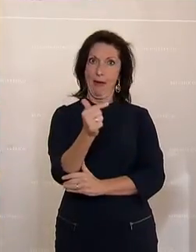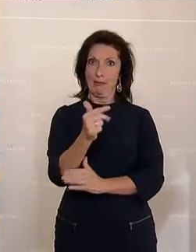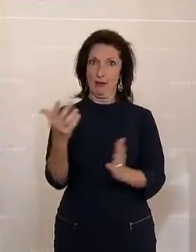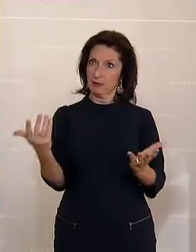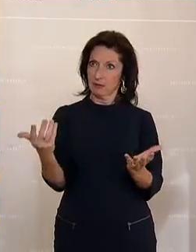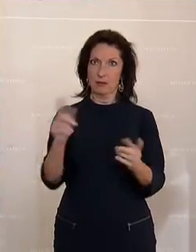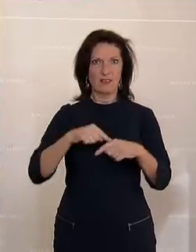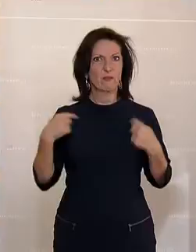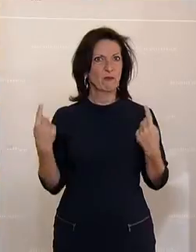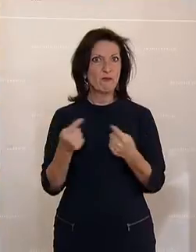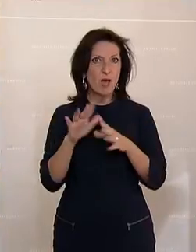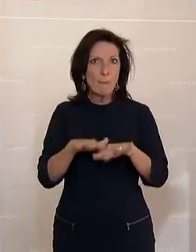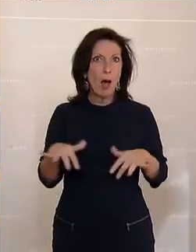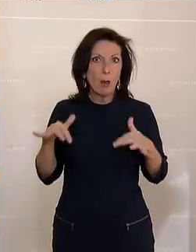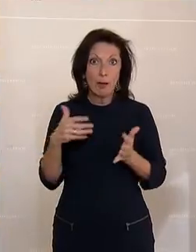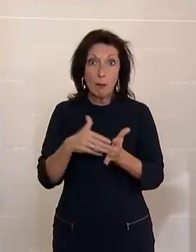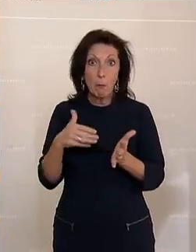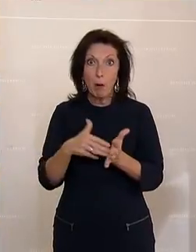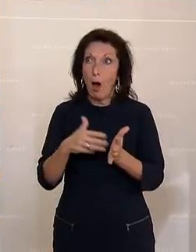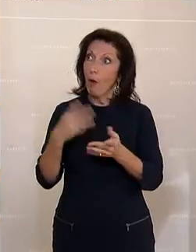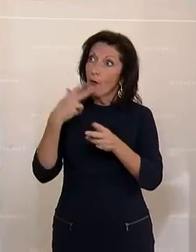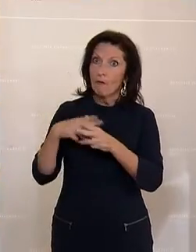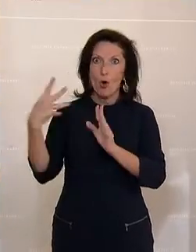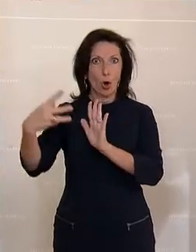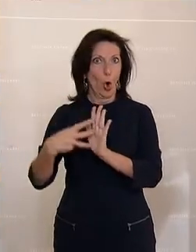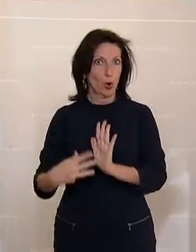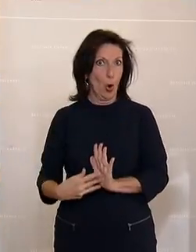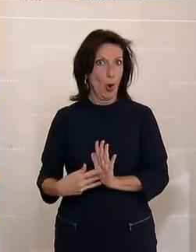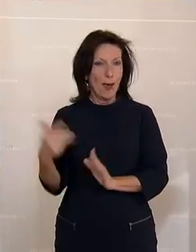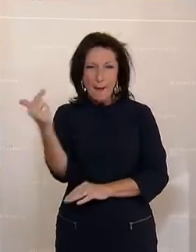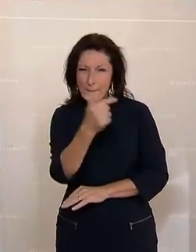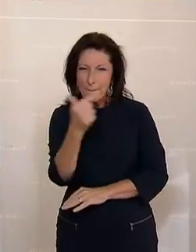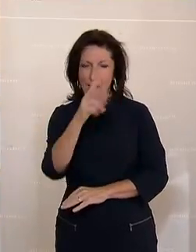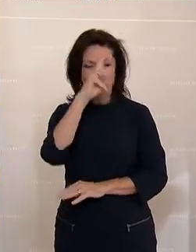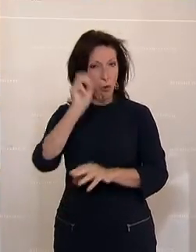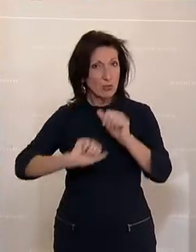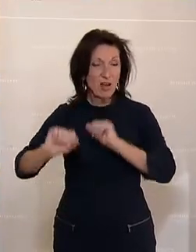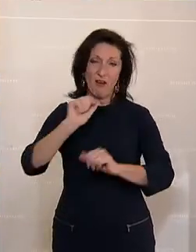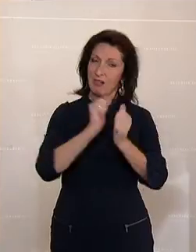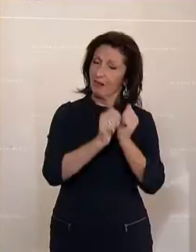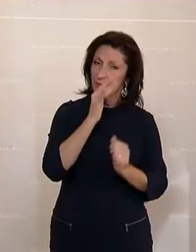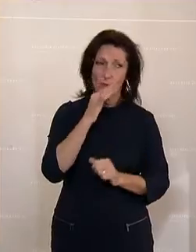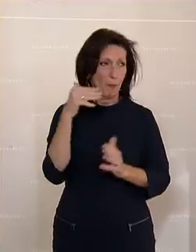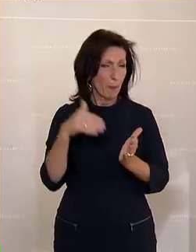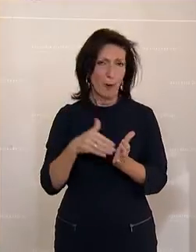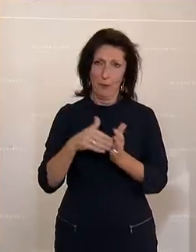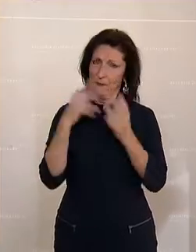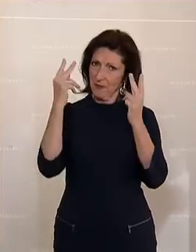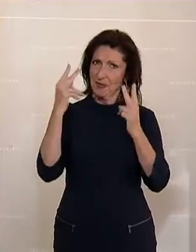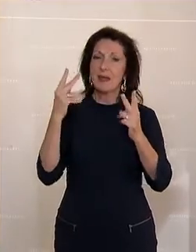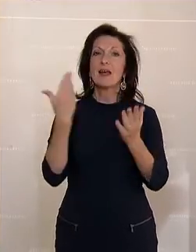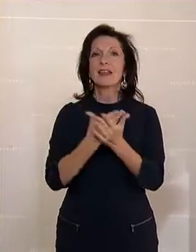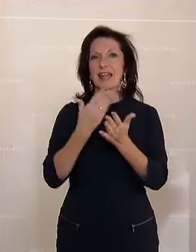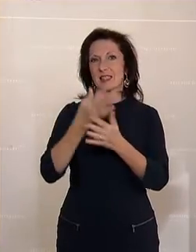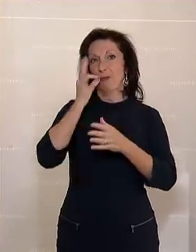Parlamentarier bei unserer Kontrollarbeit unterstützen und sind dafür ein wichtigstes Instrument. Und deshalb möchte ich mich auch vorab bei der Frau